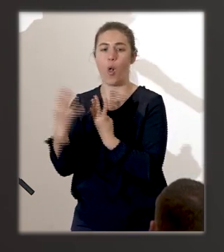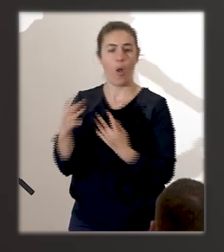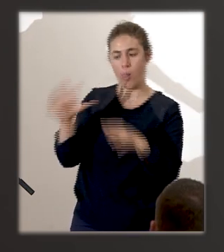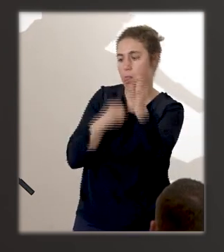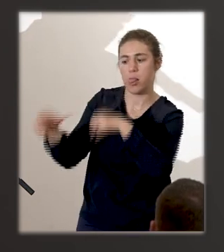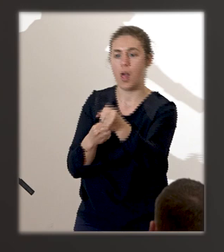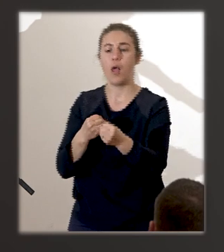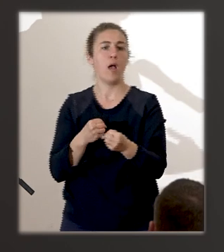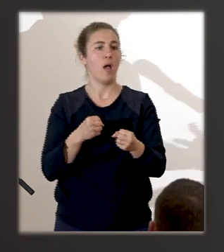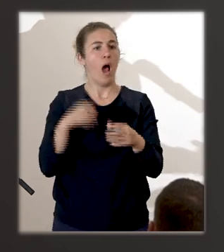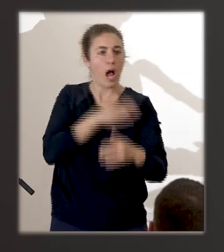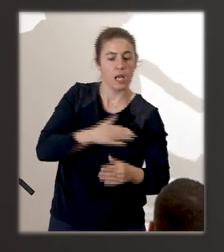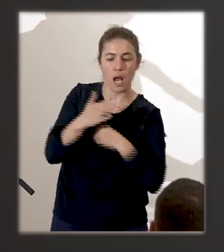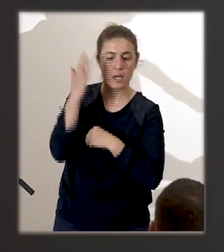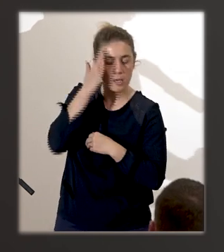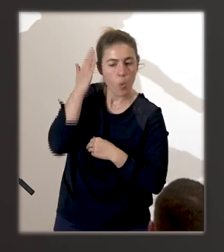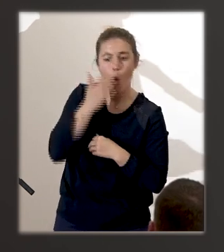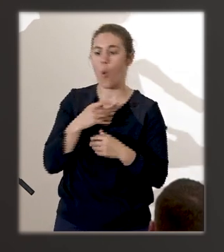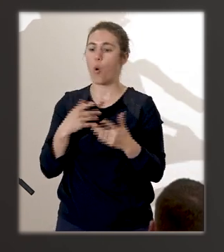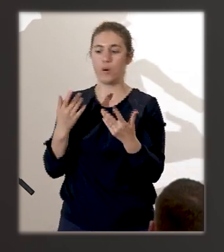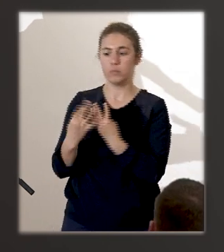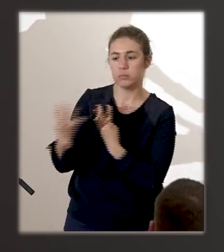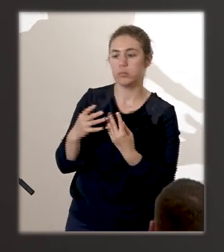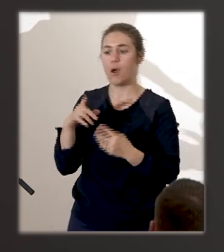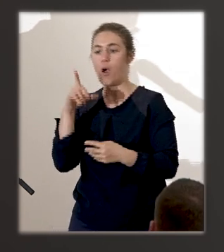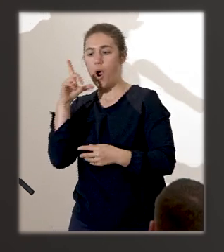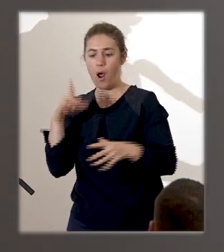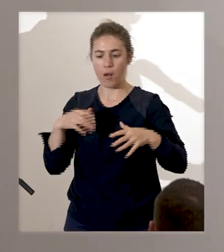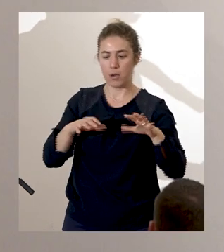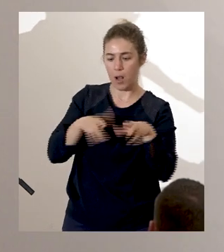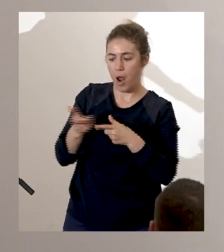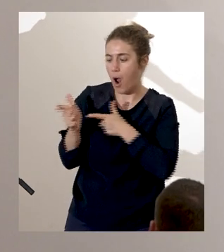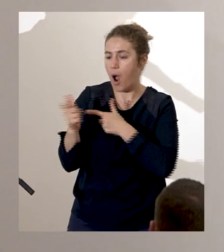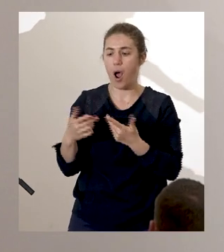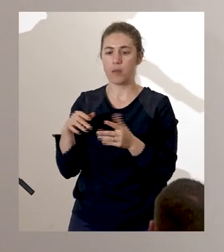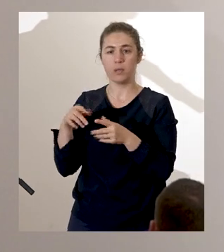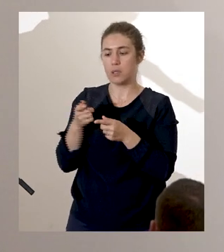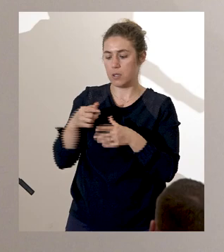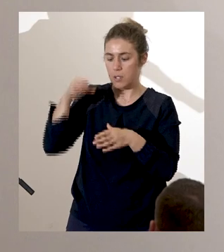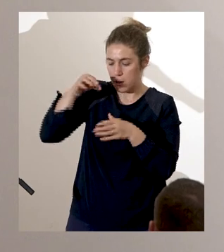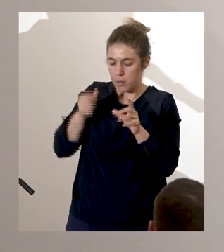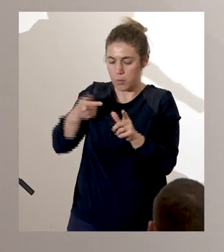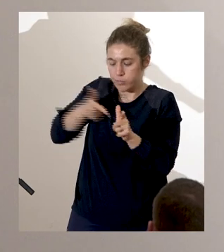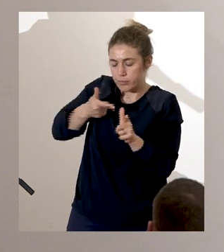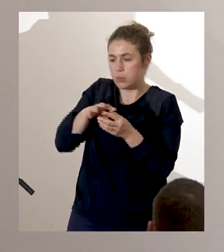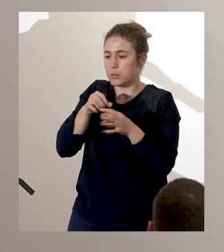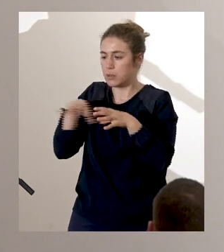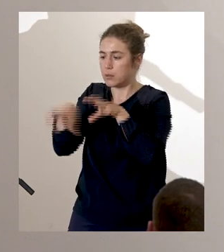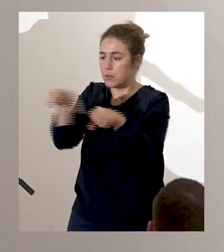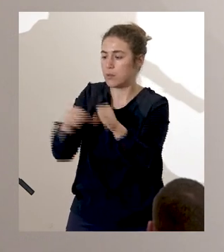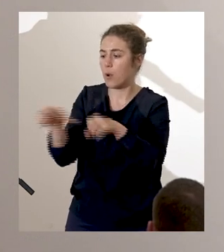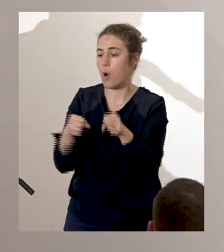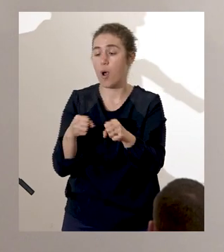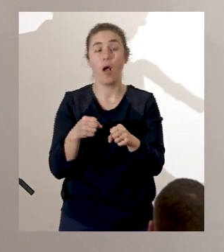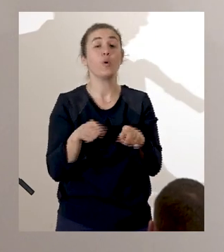chevaux, des femmes, pour se procurer des armes, pour se procurer des munitions, mais aussi entraîner des esclaves